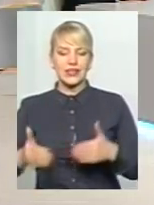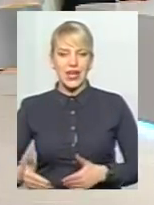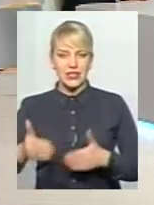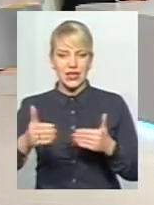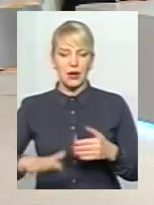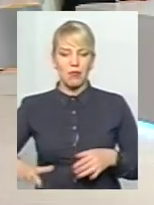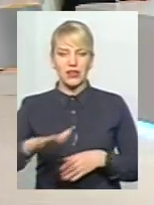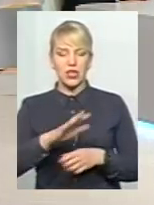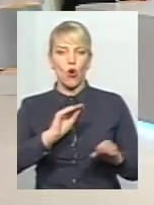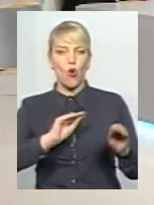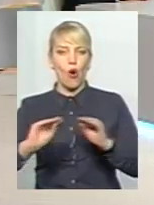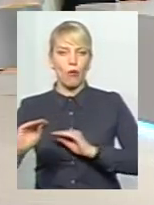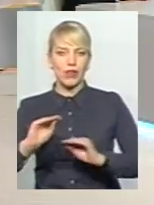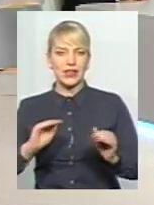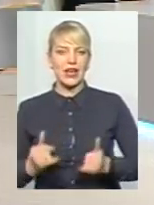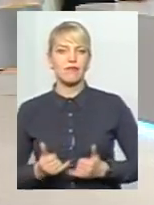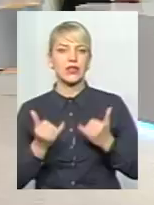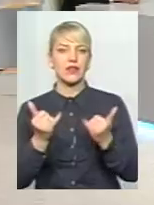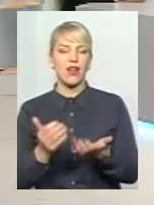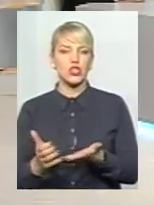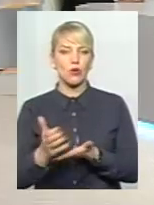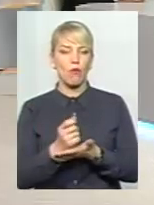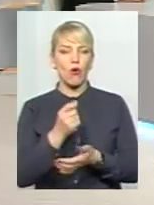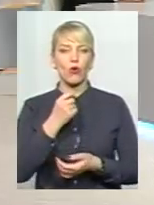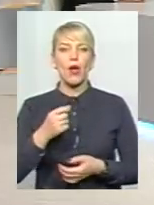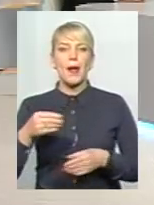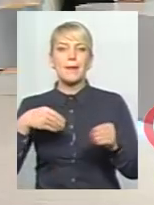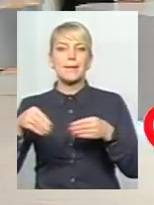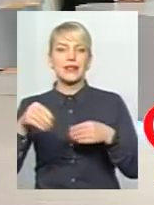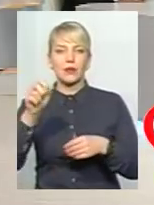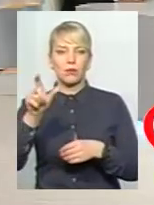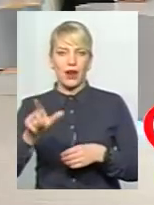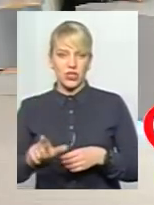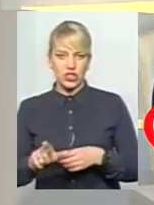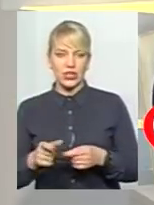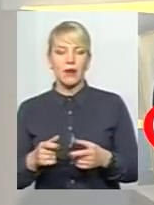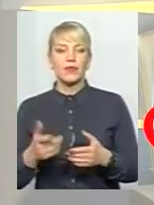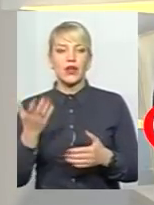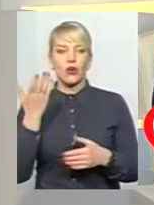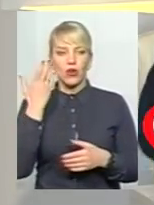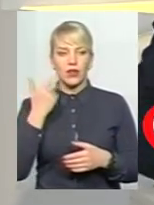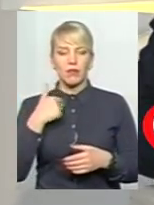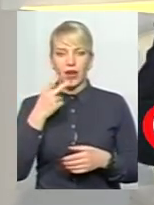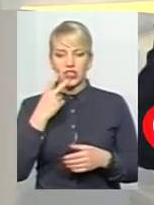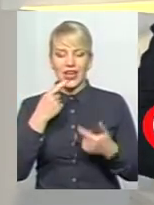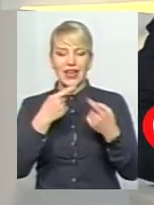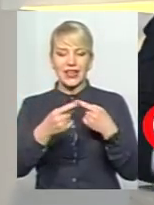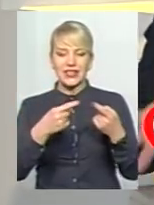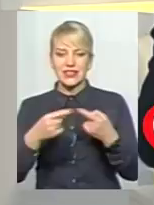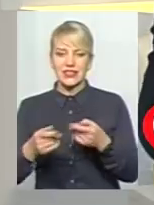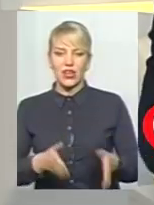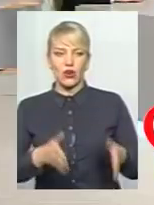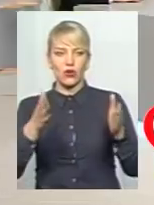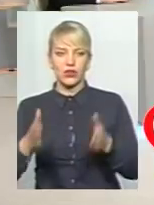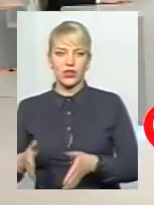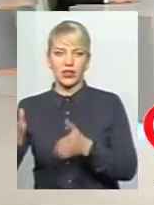контейнерами для збору під пляшки, яку він сам, бо багато хто каже, бачив, коли стоять різні контейнери і приїжджає сміттєвосень,